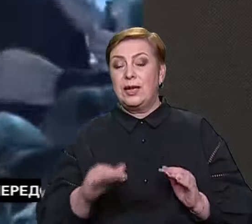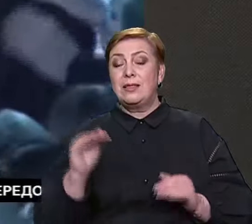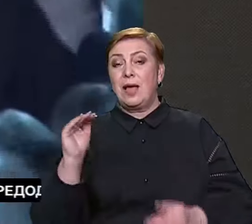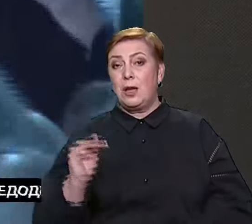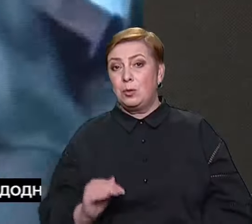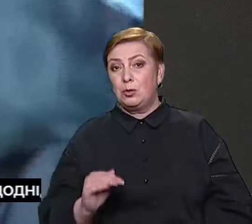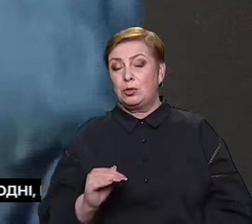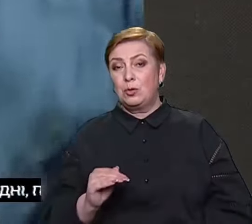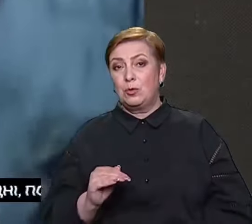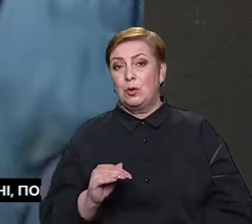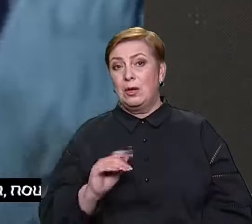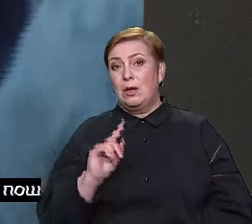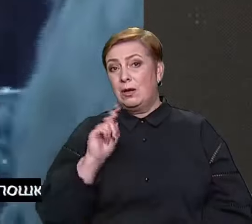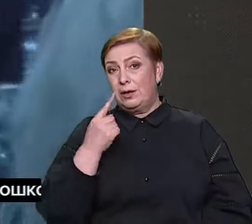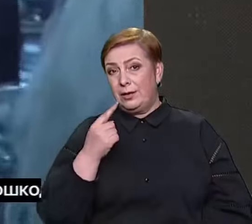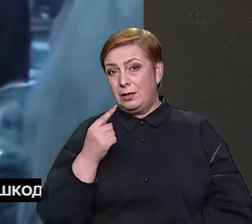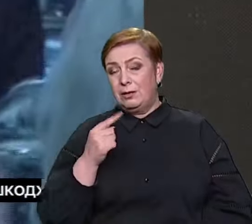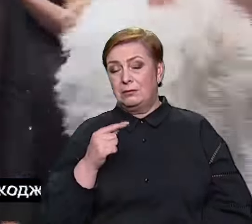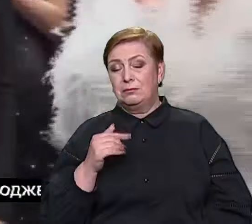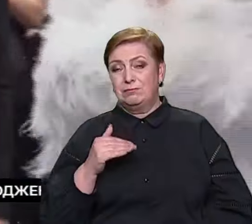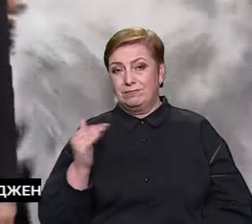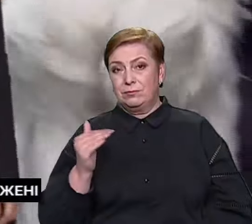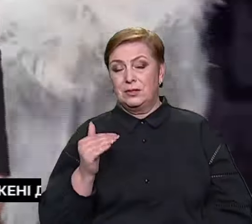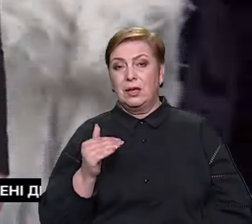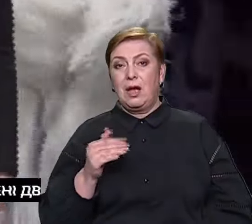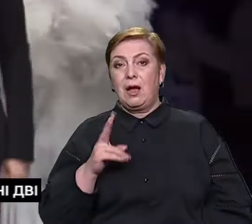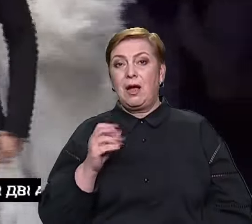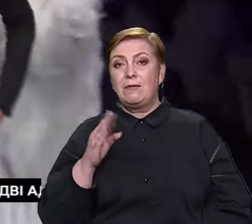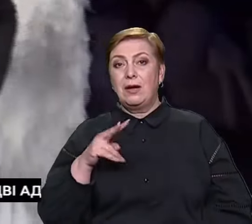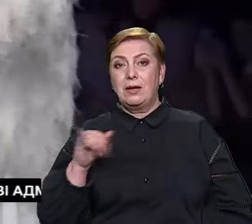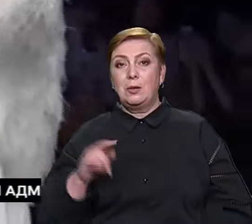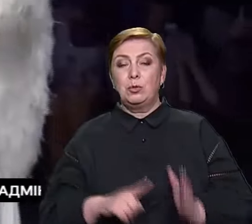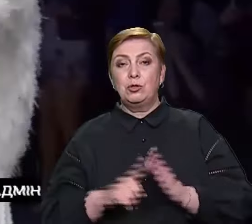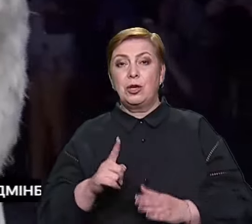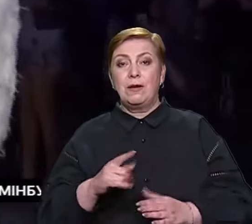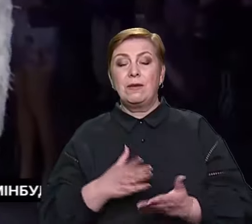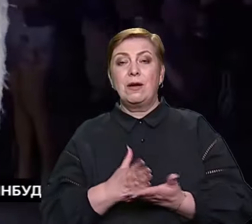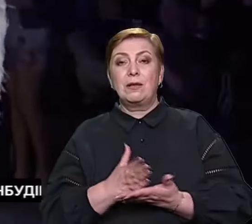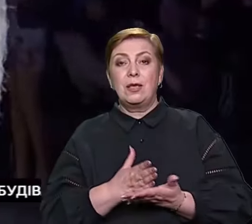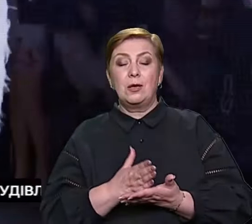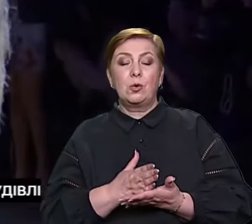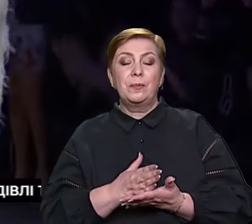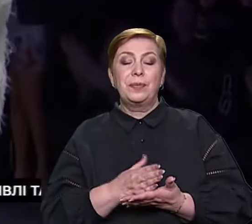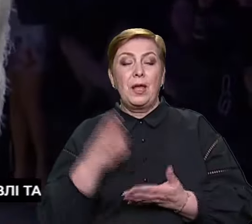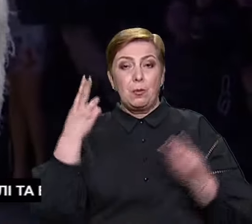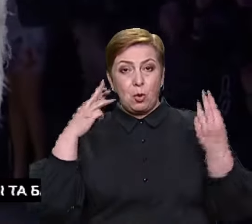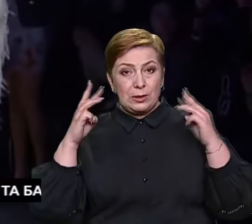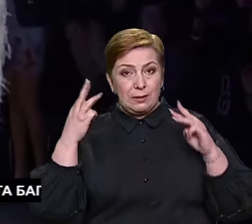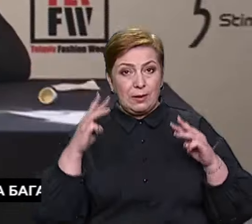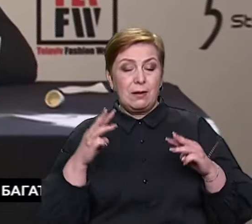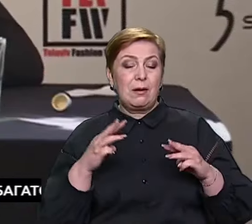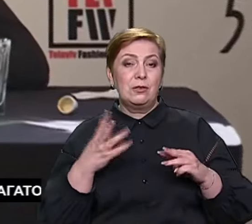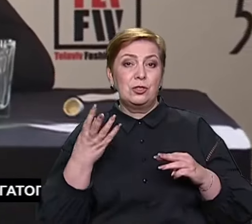Наймолодшому трохи більше року Кавалі почав кар'єру модельєра ще в 70-х роках минулого століття. Його